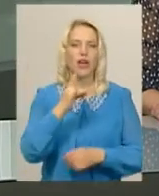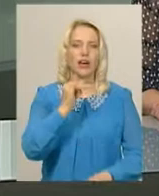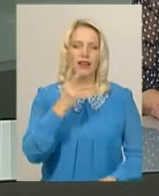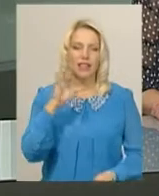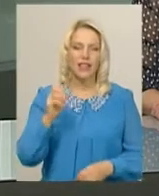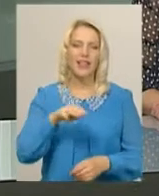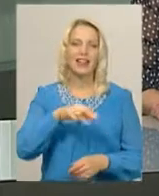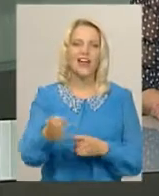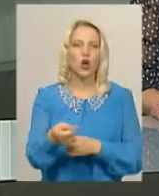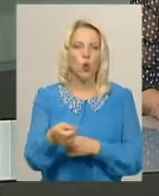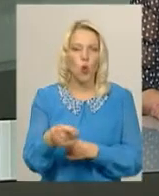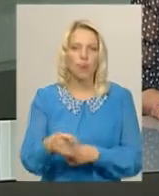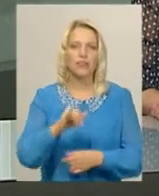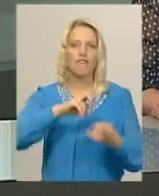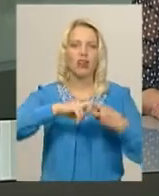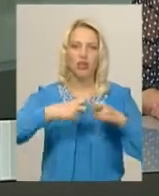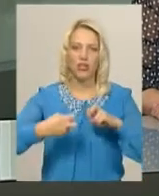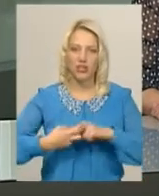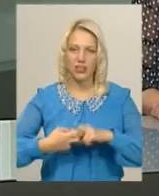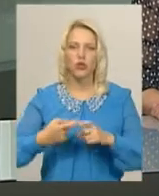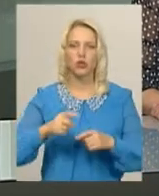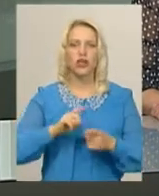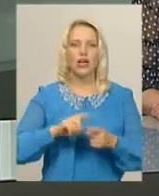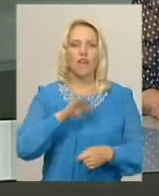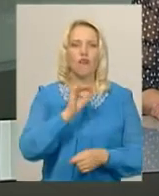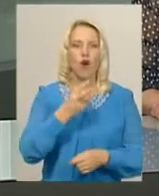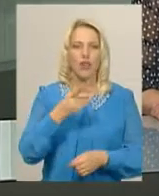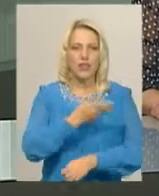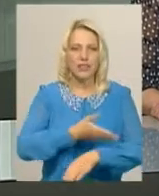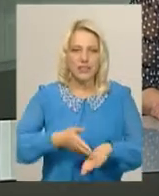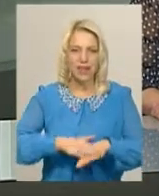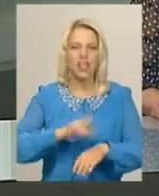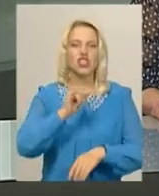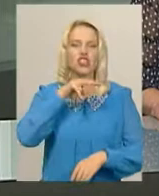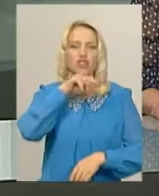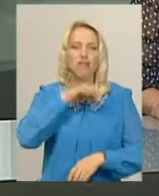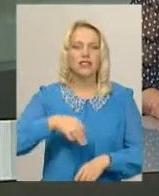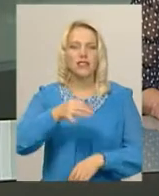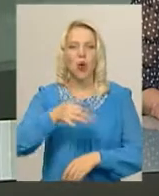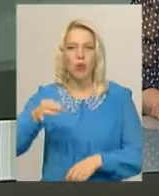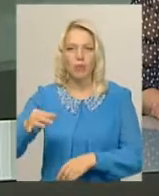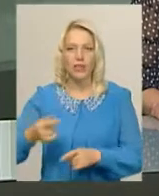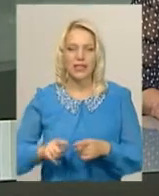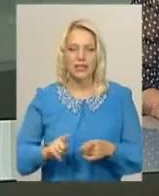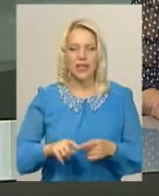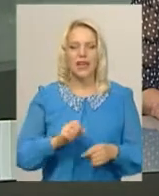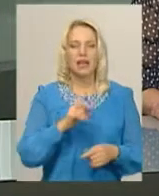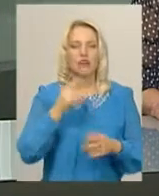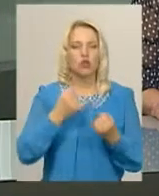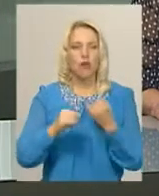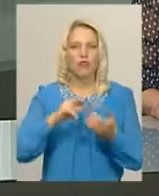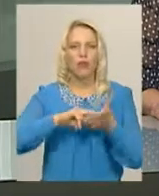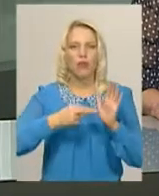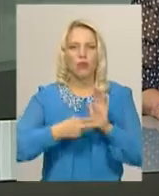Тернопільської, Івано-Франківської, Волинської та Чернівецької областей. За словами Андрія Чумакова, в жовтні плануються три